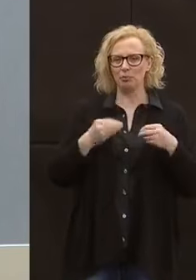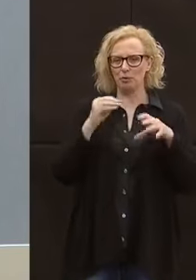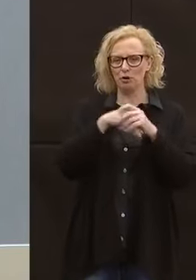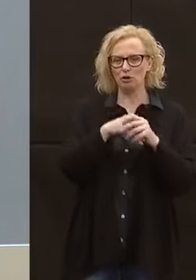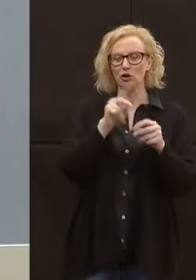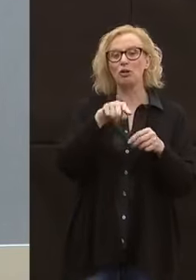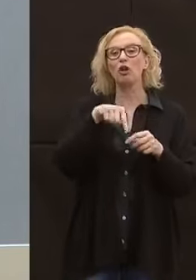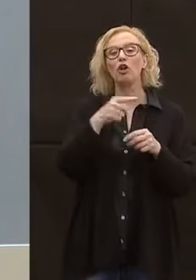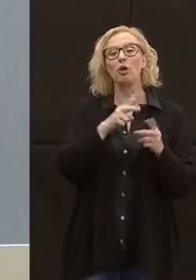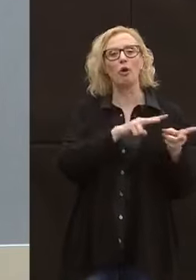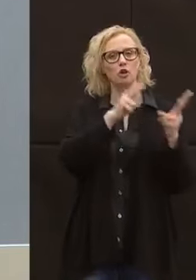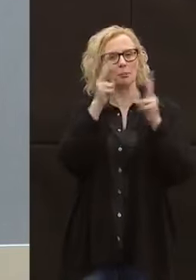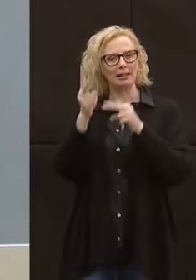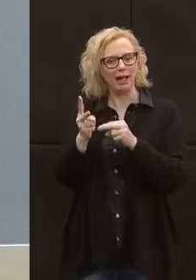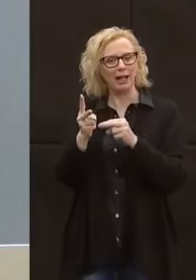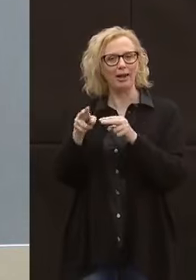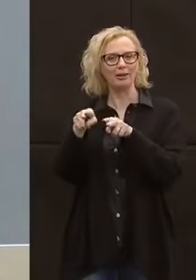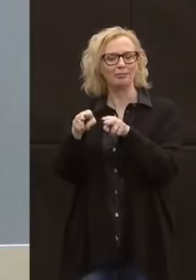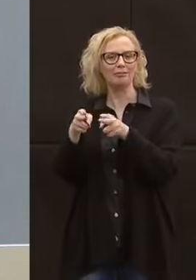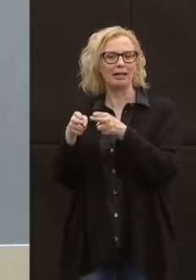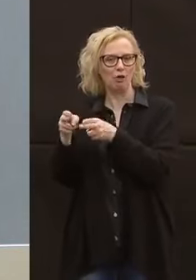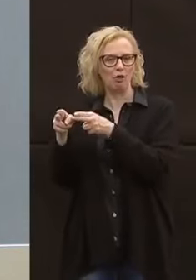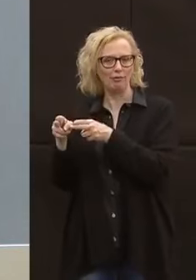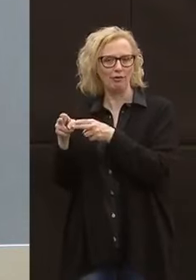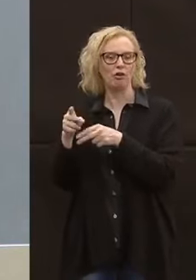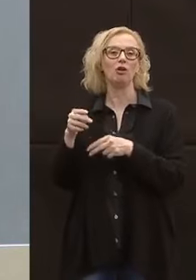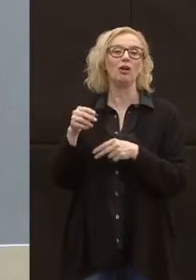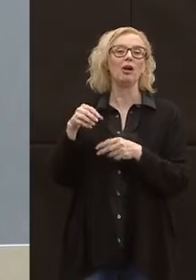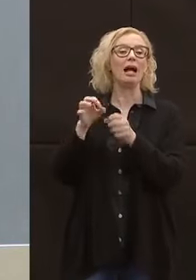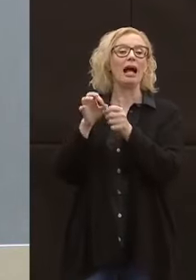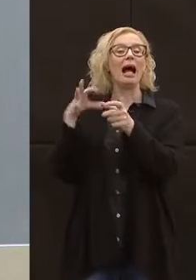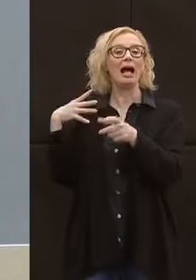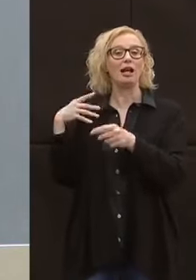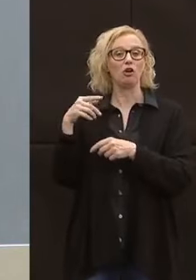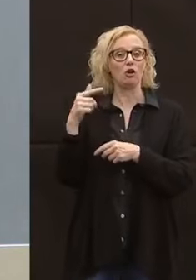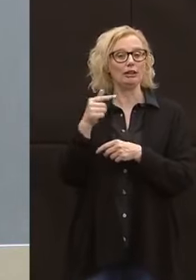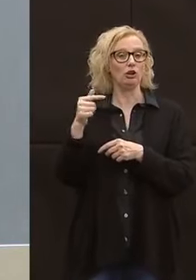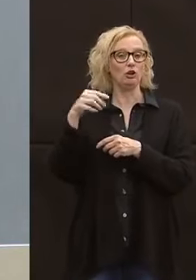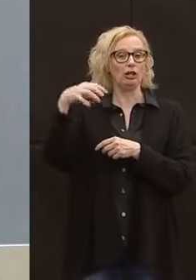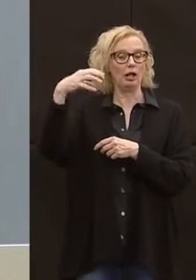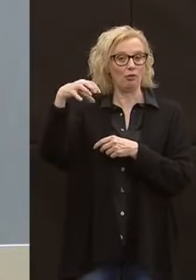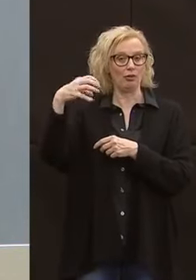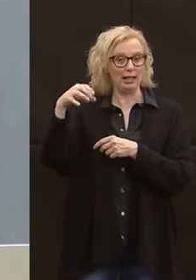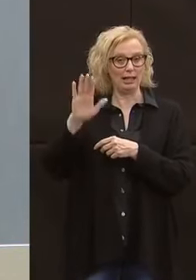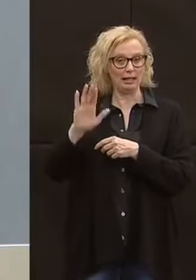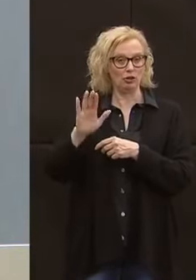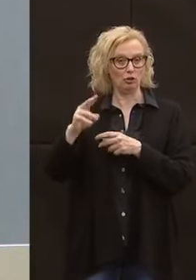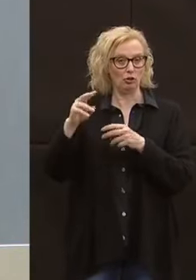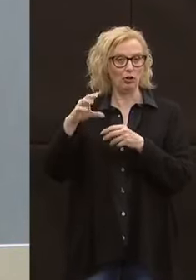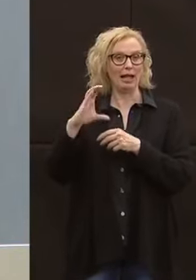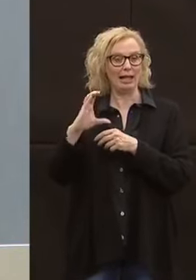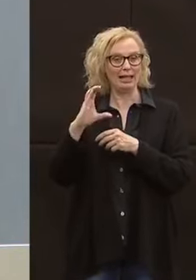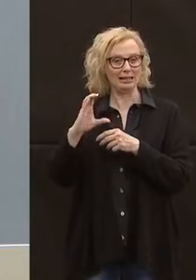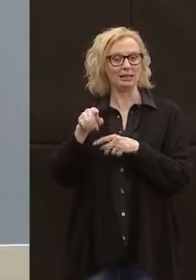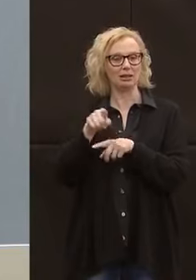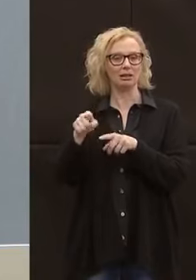deceduti presso gli ospedali di Arco, di Tione di Rovereto e di Cless